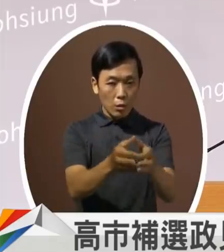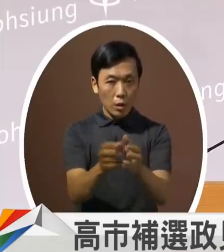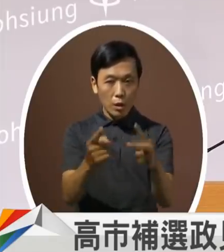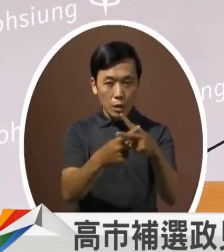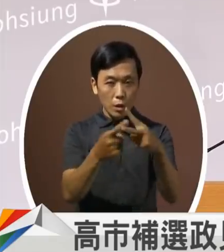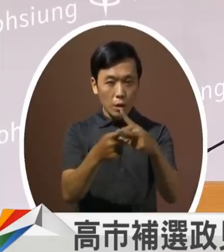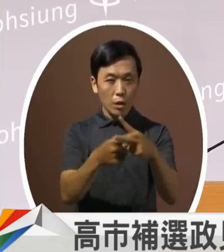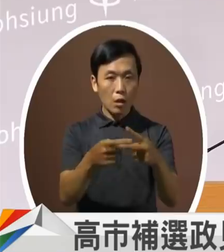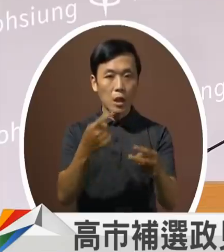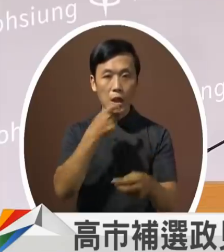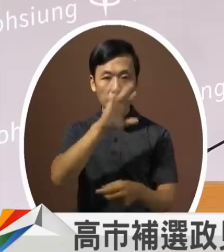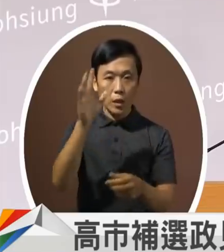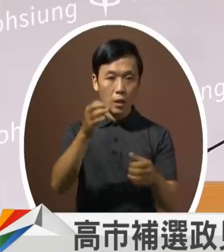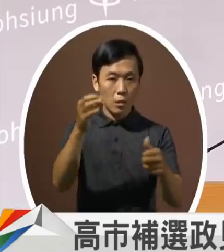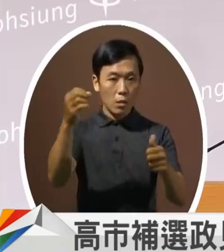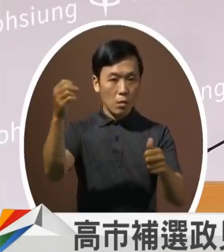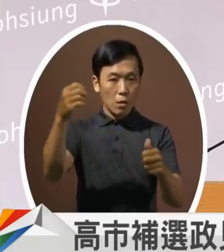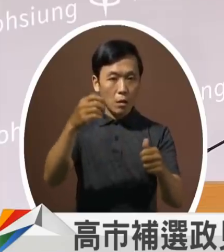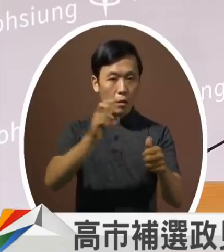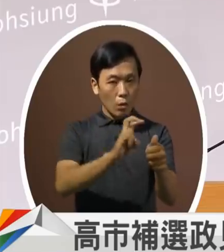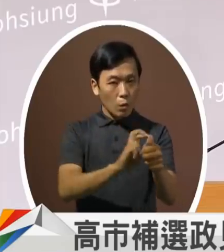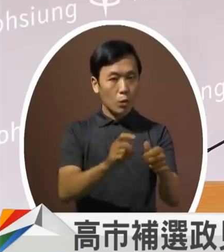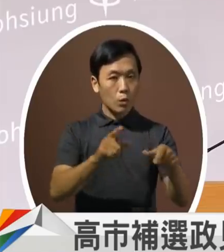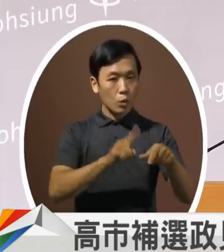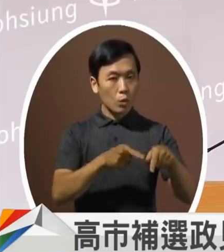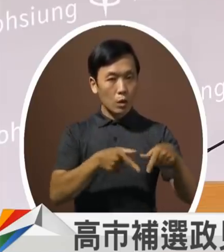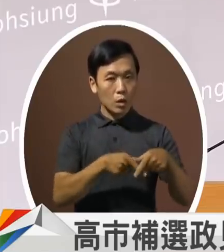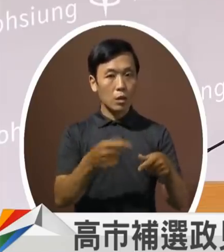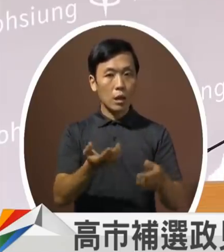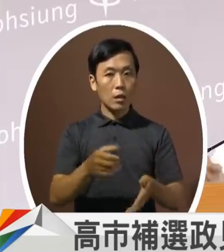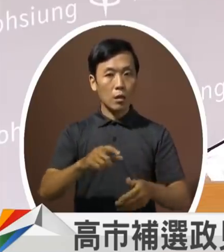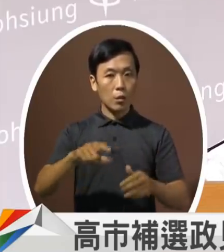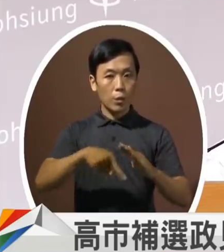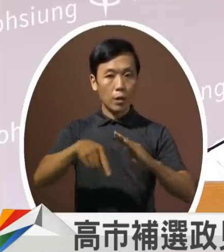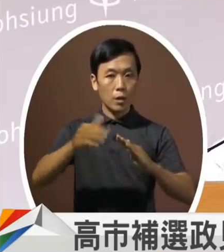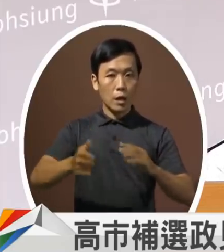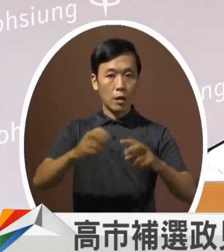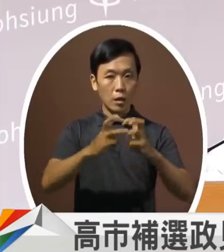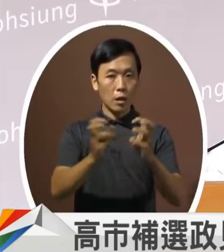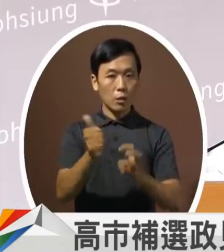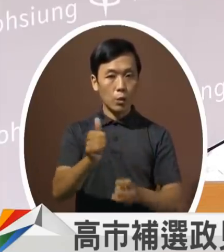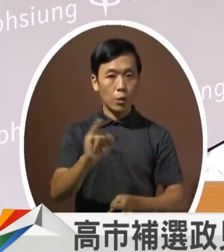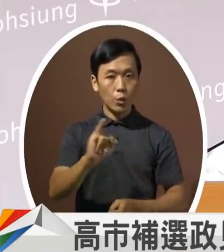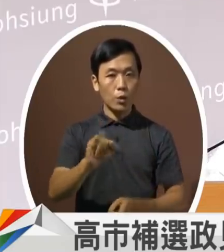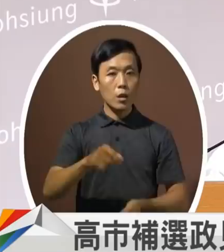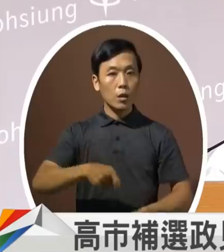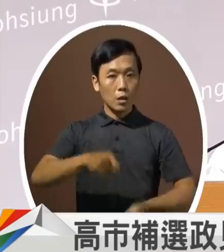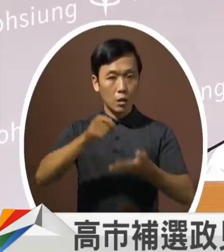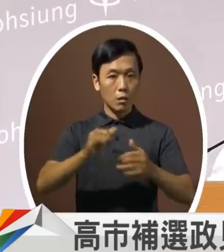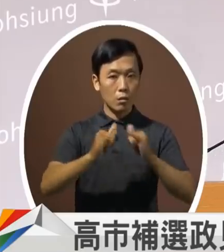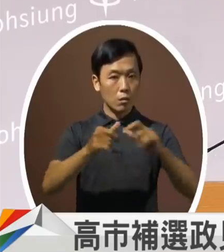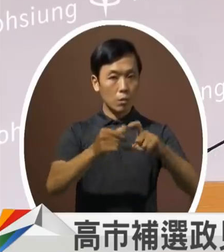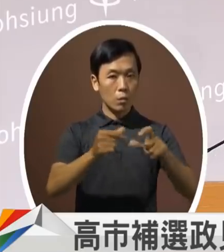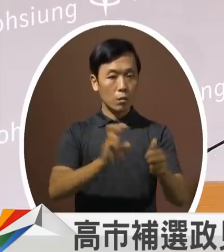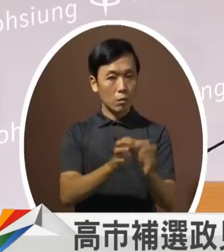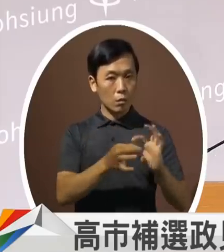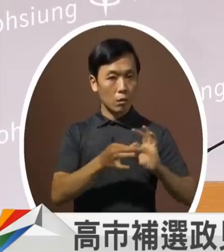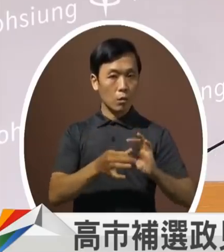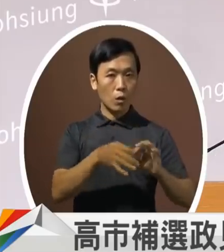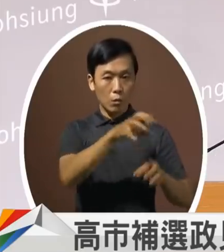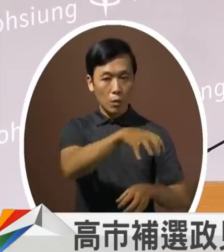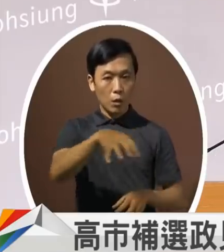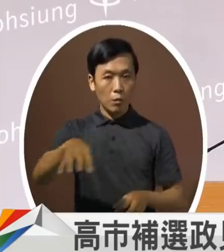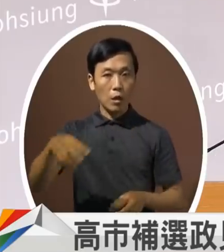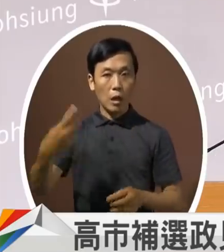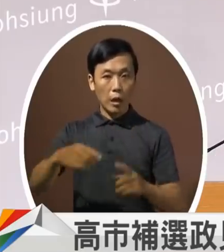的这些日照中心或者是这一个刚刚杨院长所提到的社区关怀据点或者是我们